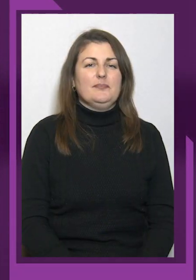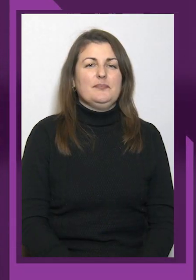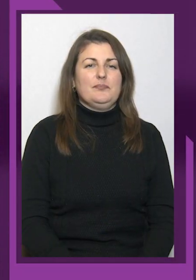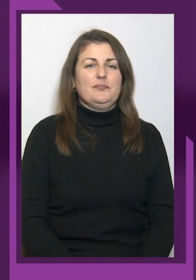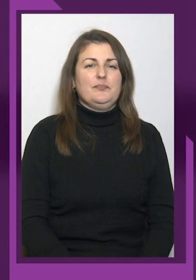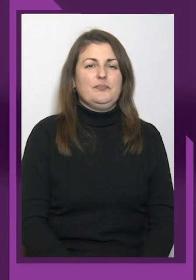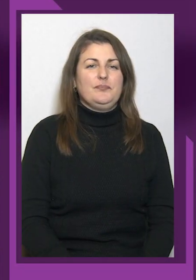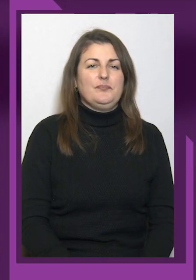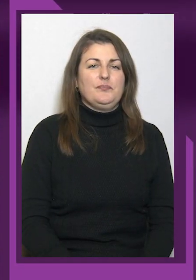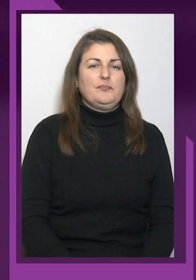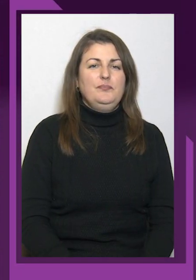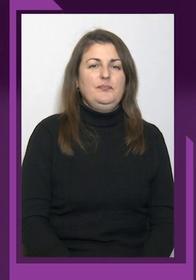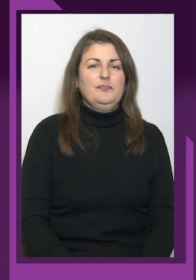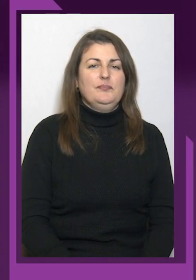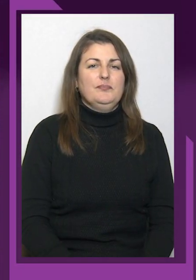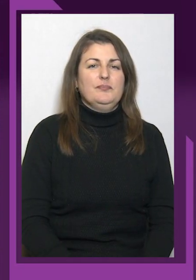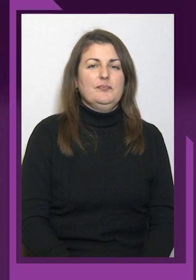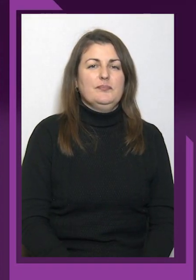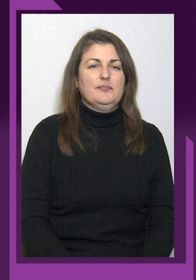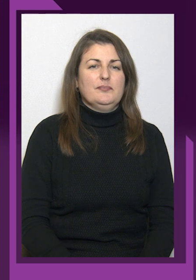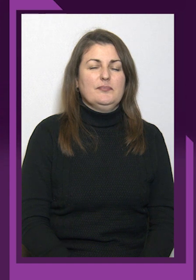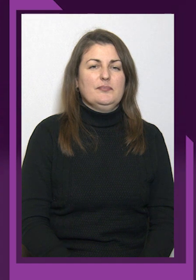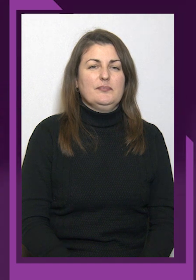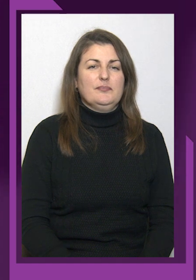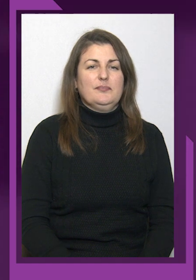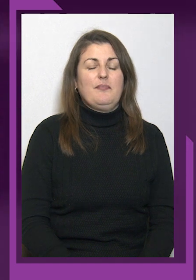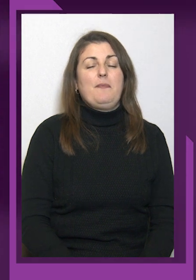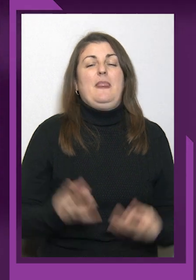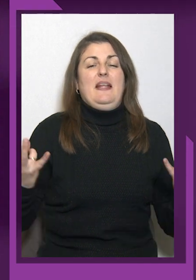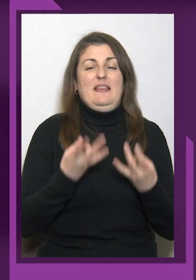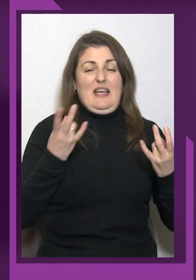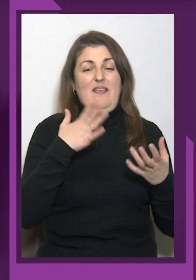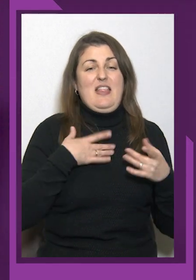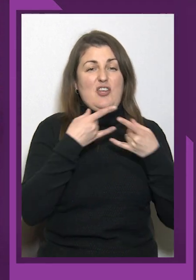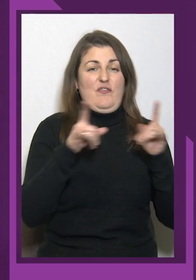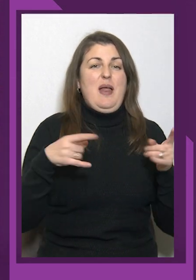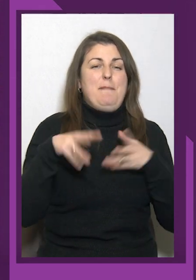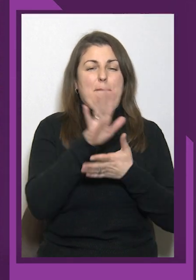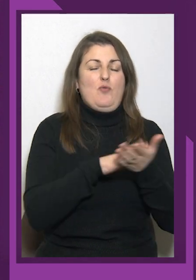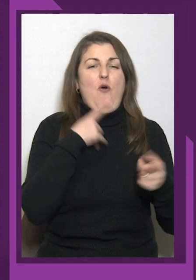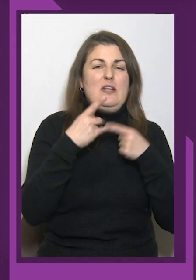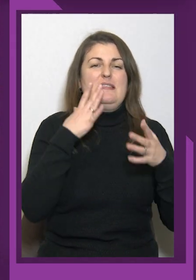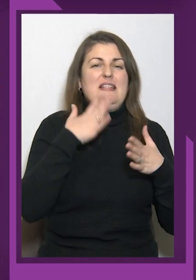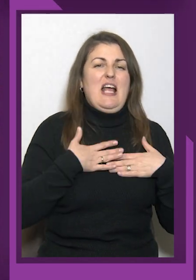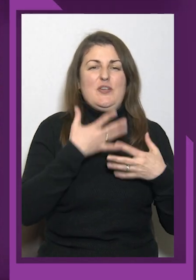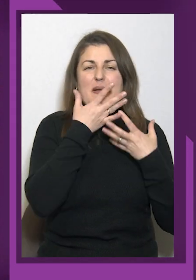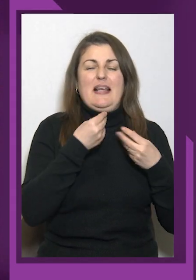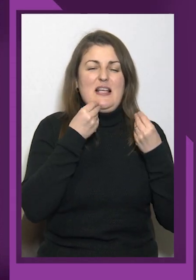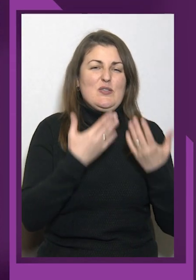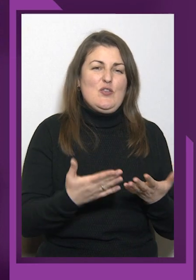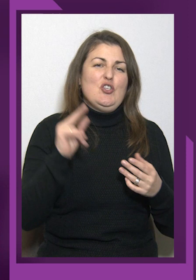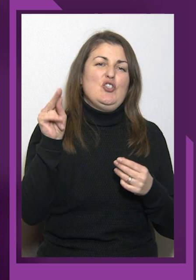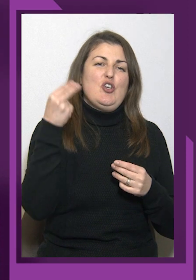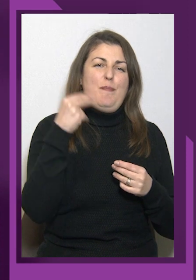Триває наш ефір, і ми продовжимо говорити з нашими красунями-чемпіонками. І я залюбки зараз долучаю,